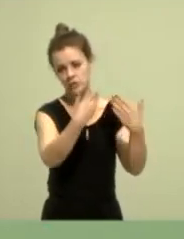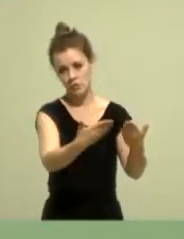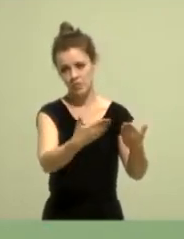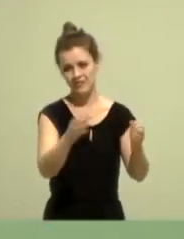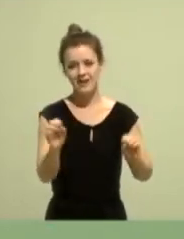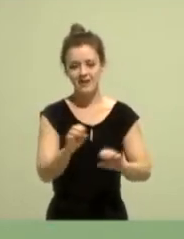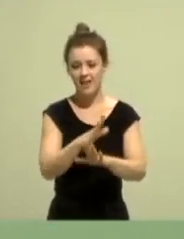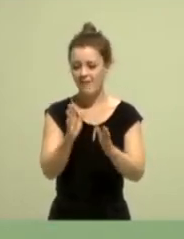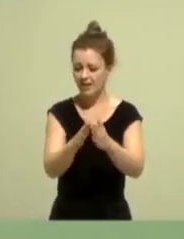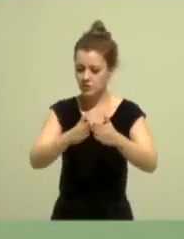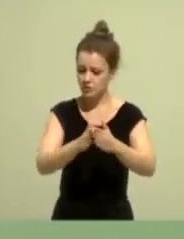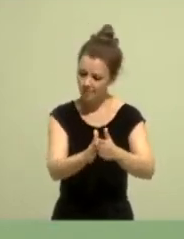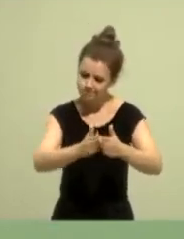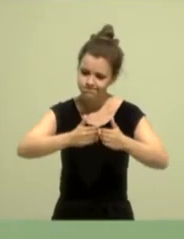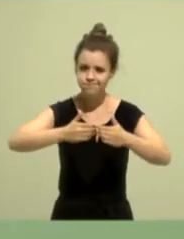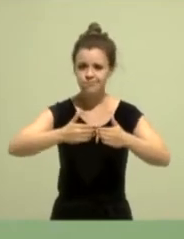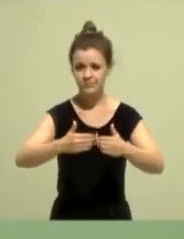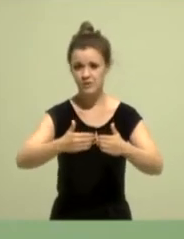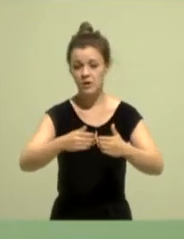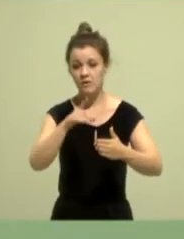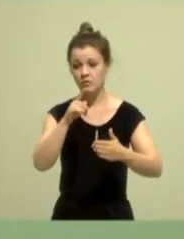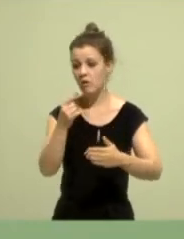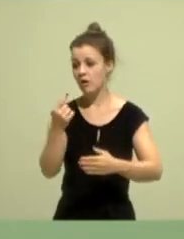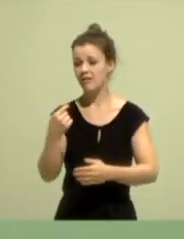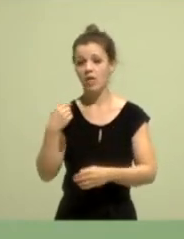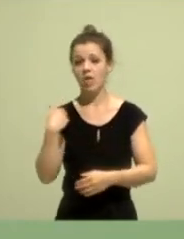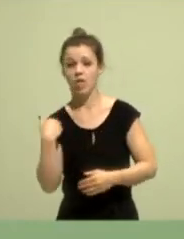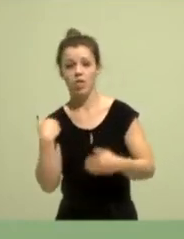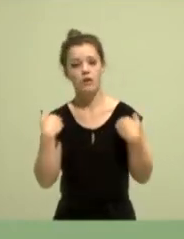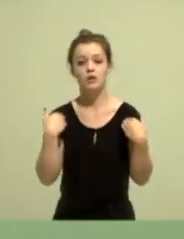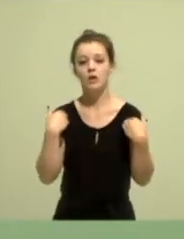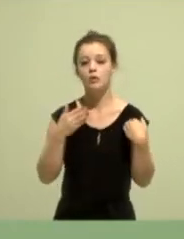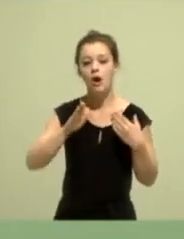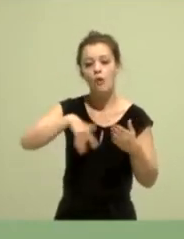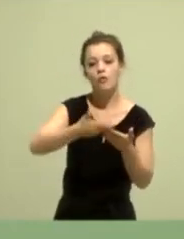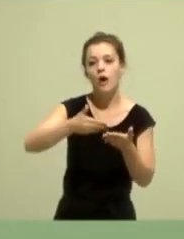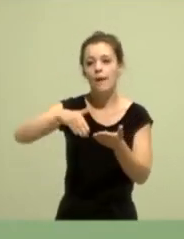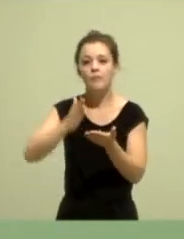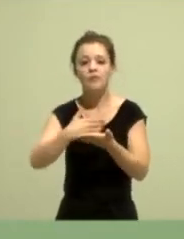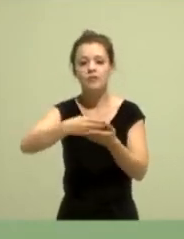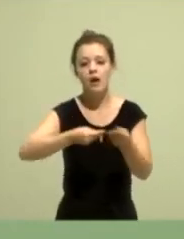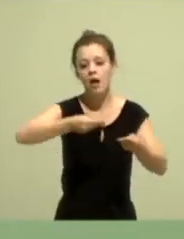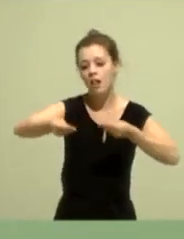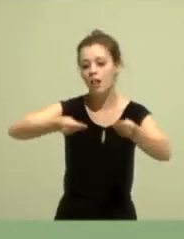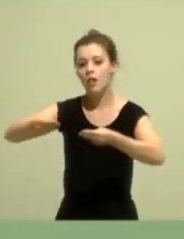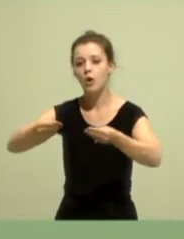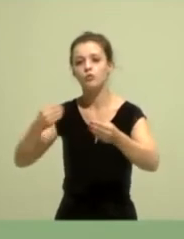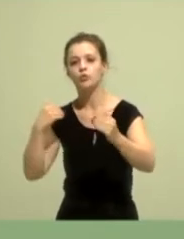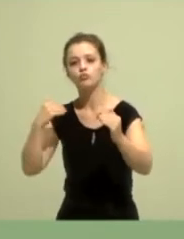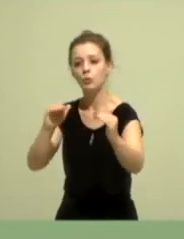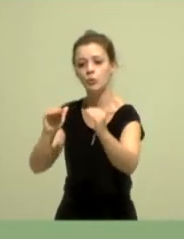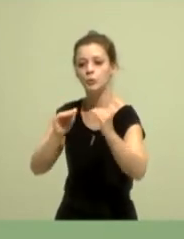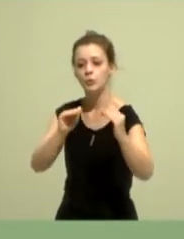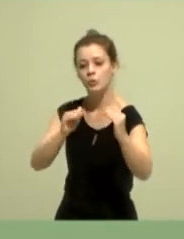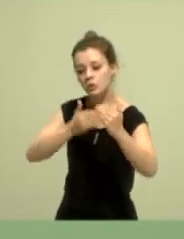wird klar sein, die Arbeit wird sich auf viele Schultern verteilen lassen und das wird eine gute Zeit werden können.